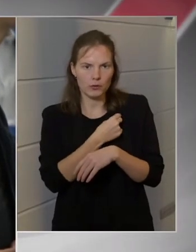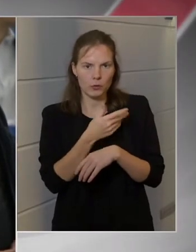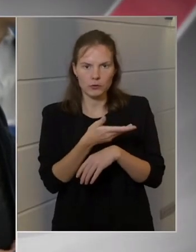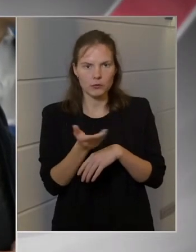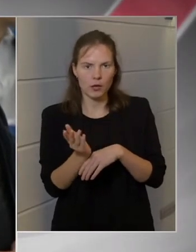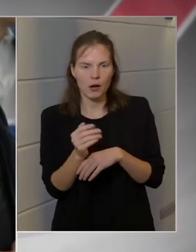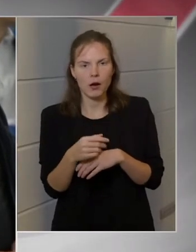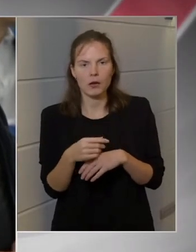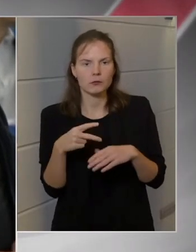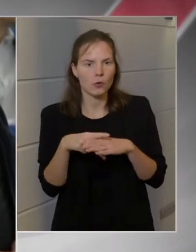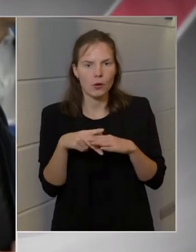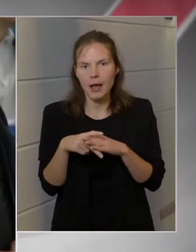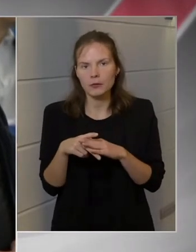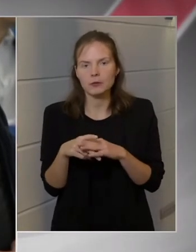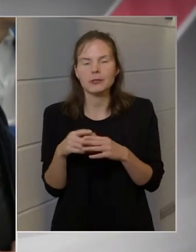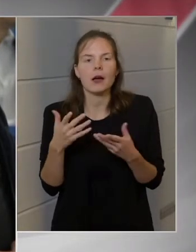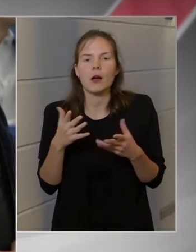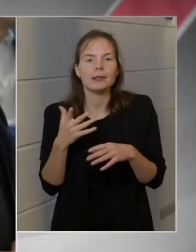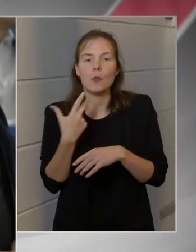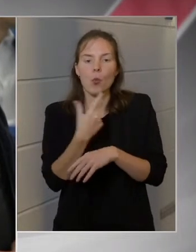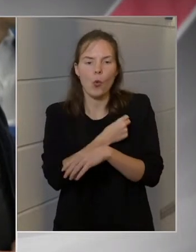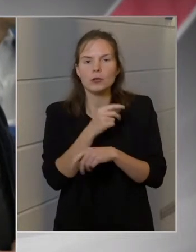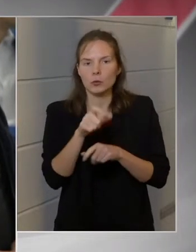korlátozzák, azzal, hogy a munkahelyeken